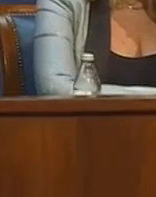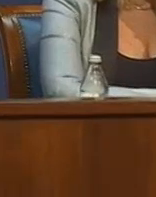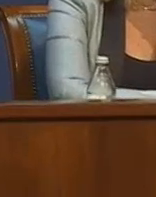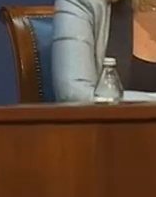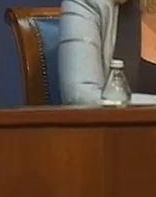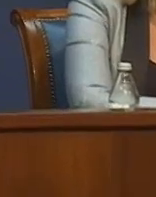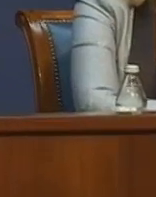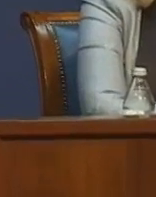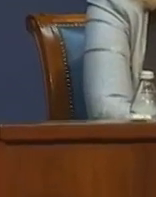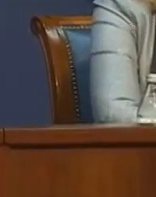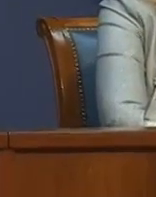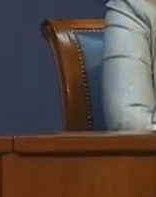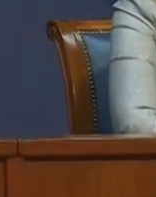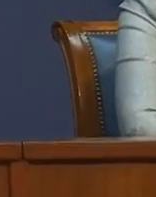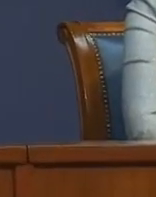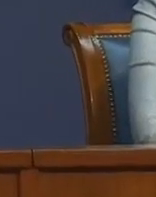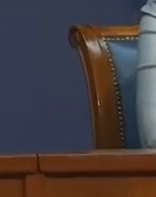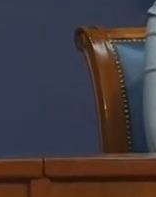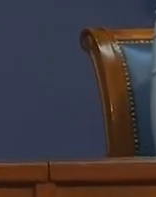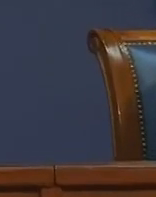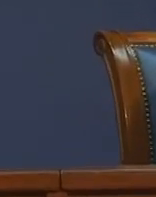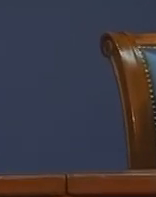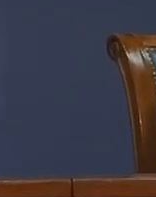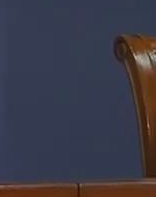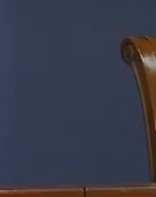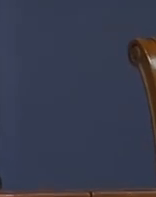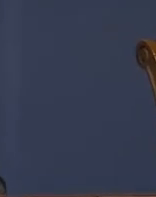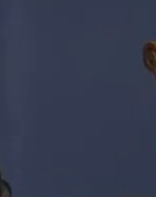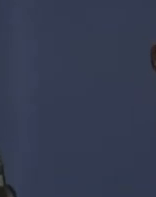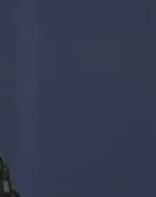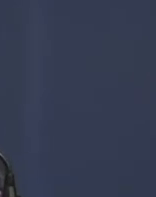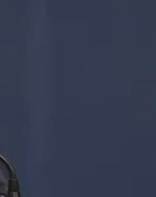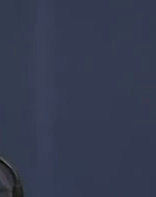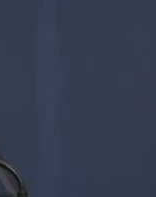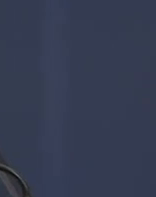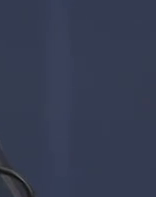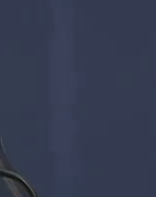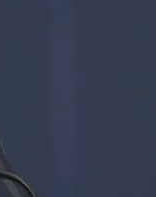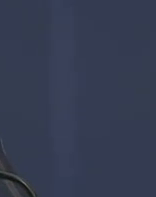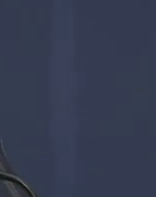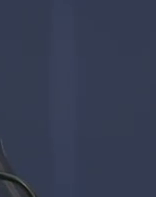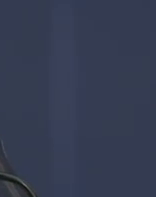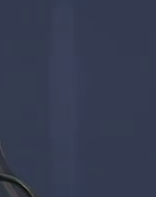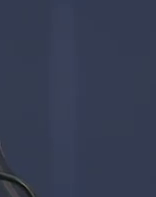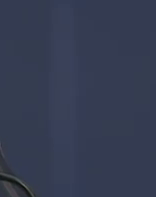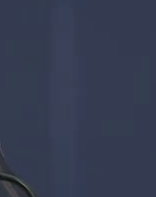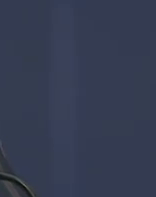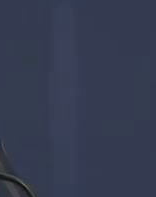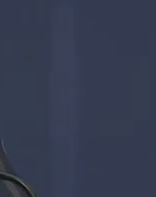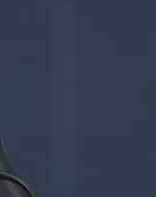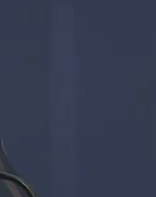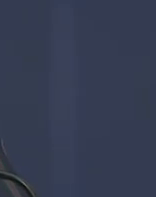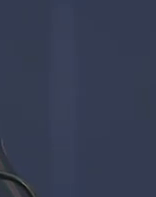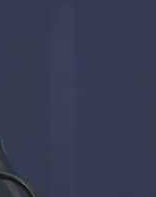za televiziju iz Kine kao predsednica vlade Republike Srbije nemam nikakav problem da ostanemo i tokom policijskog časa do pet ujetru verujte mi